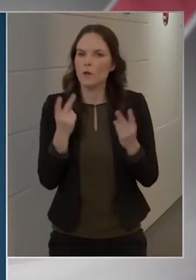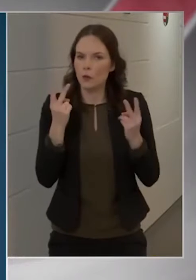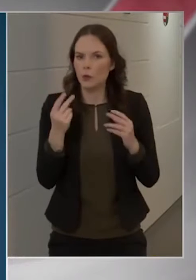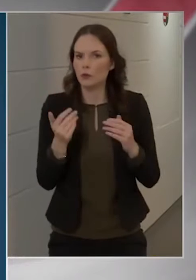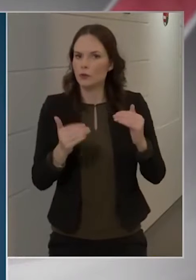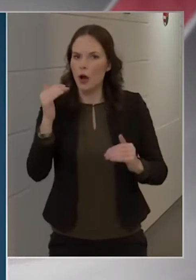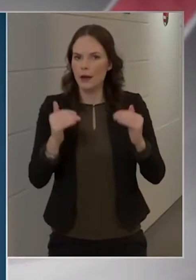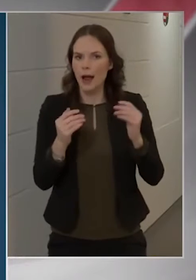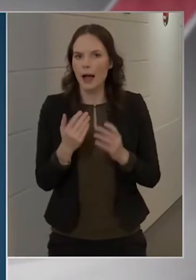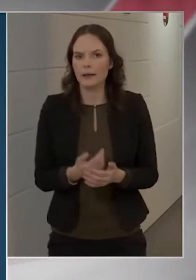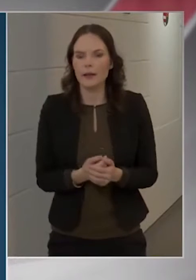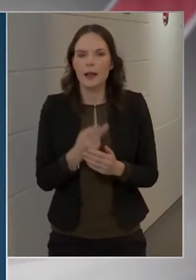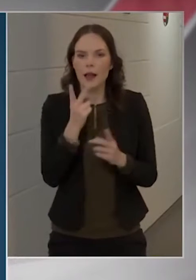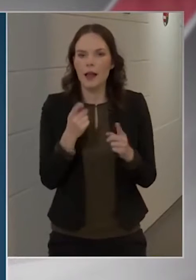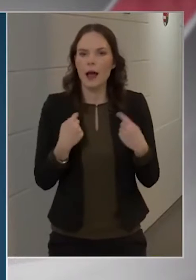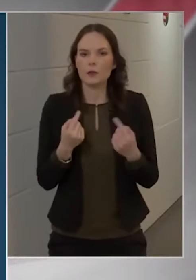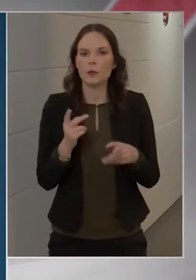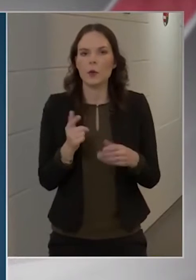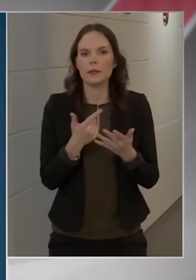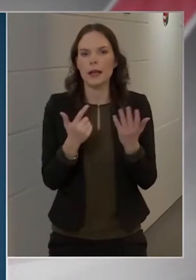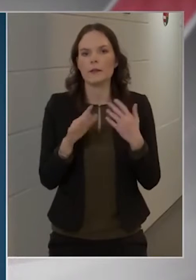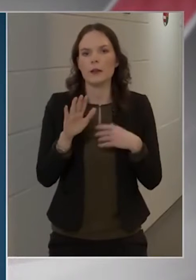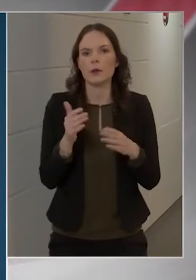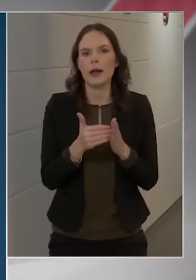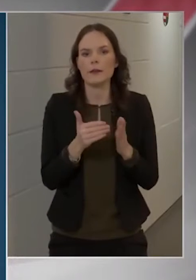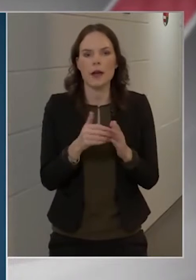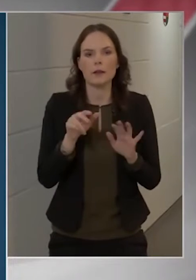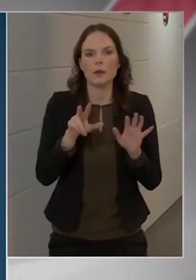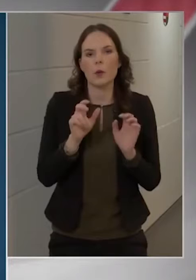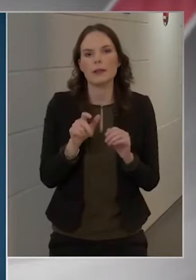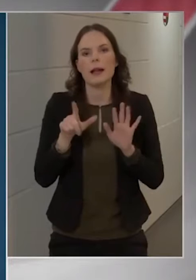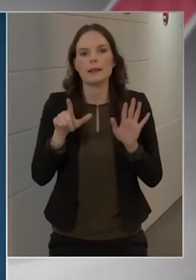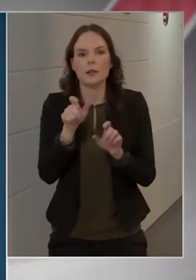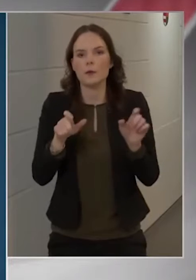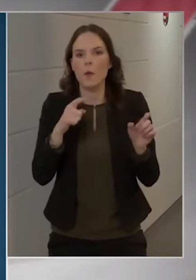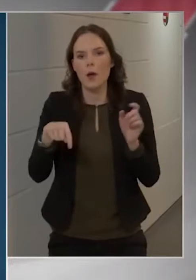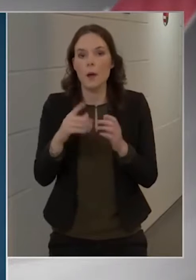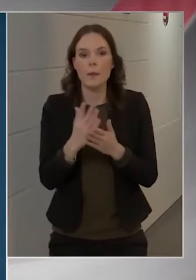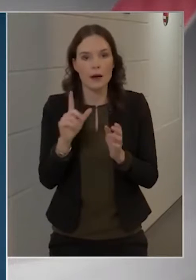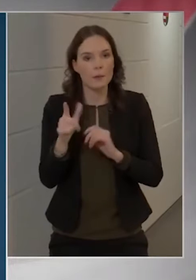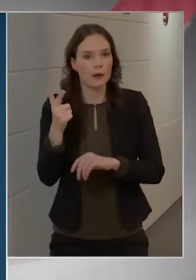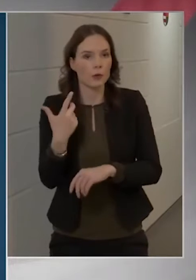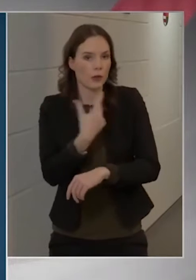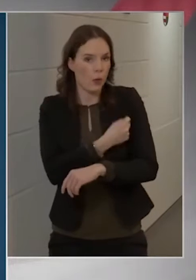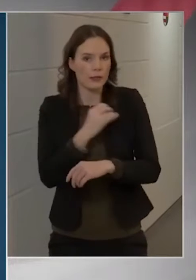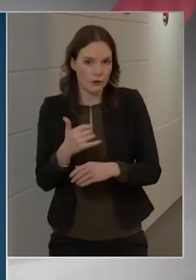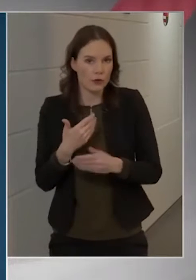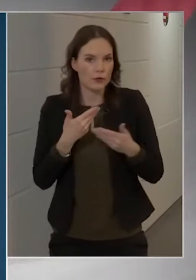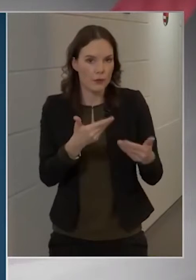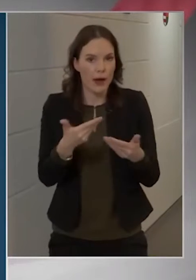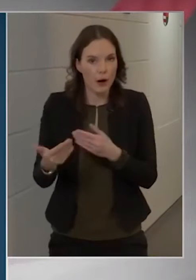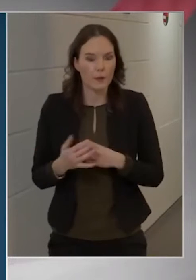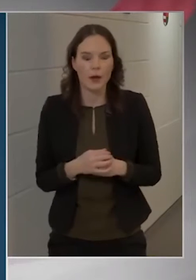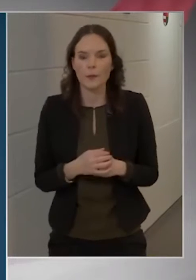látjuk, hogy már 75.807 fő a második védőoltását is megkapta, és